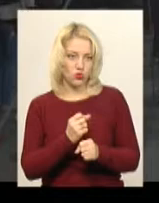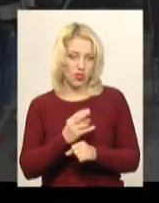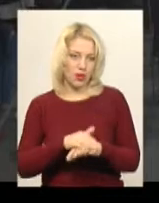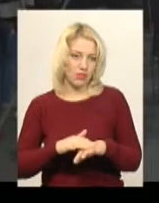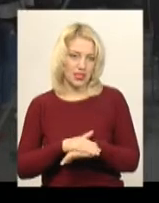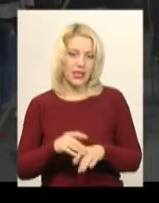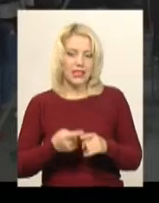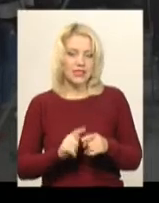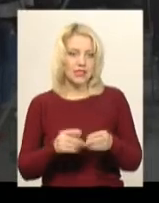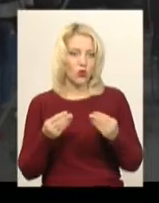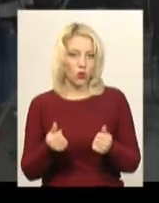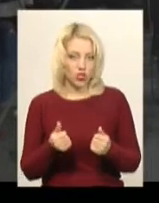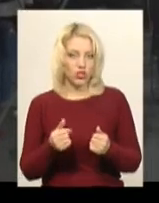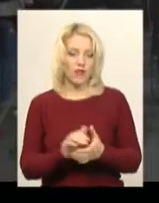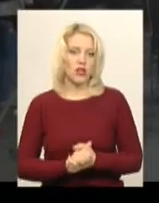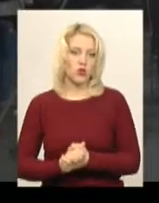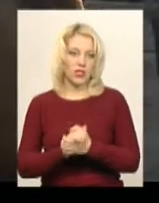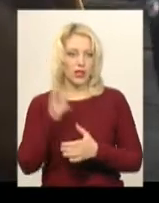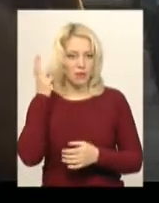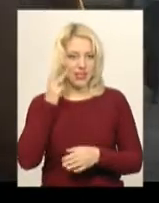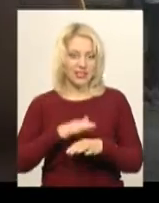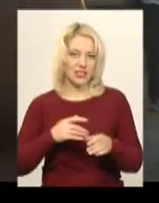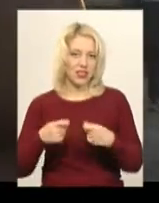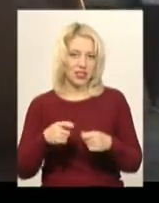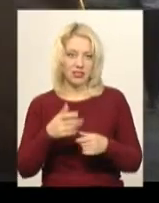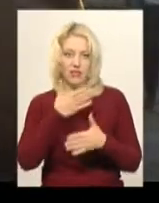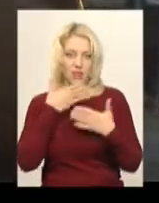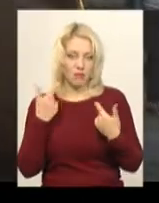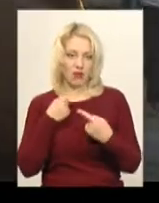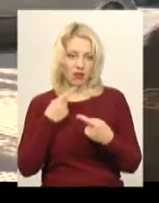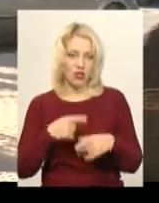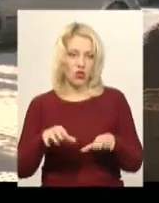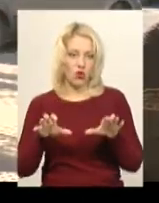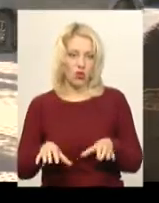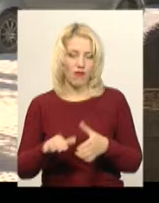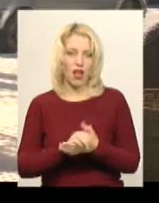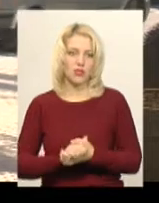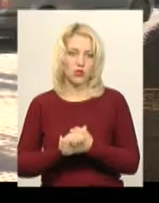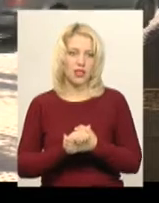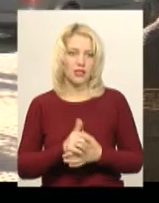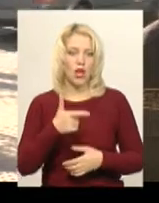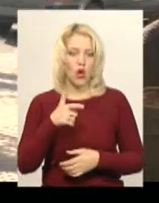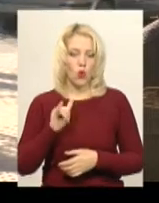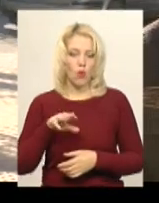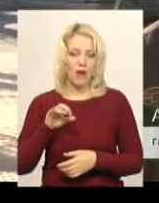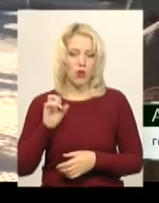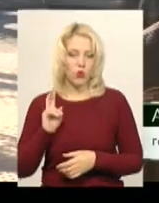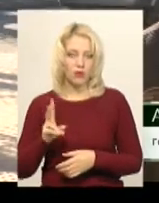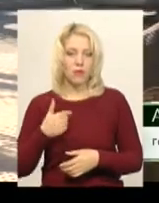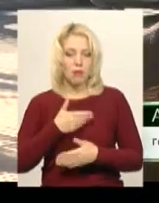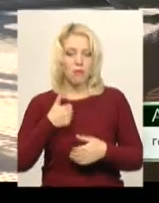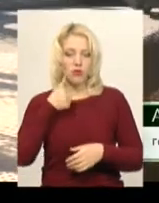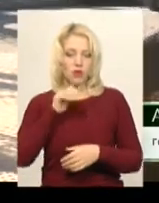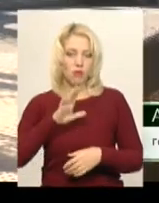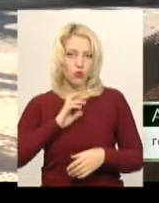базарі. Цих коштів в асоціаціях хмельницьких ринків немає, каже голова асоціації Анатолій Гоменюк. Ми були вчора в